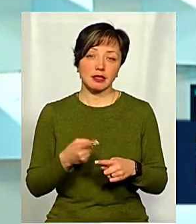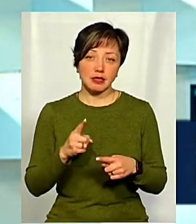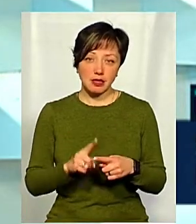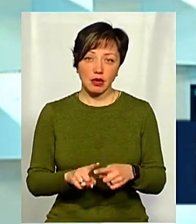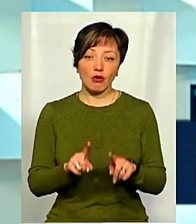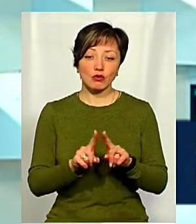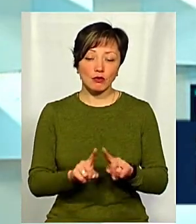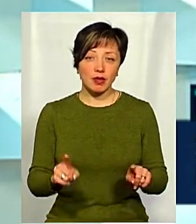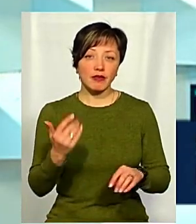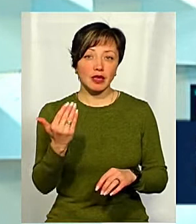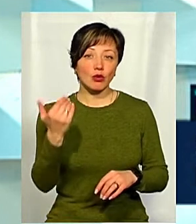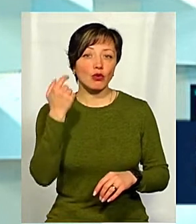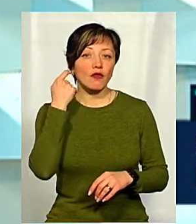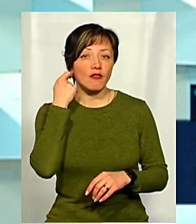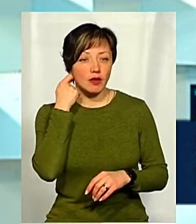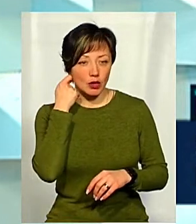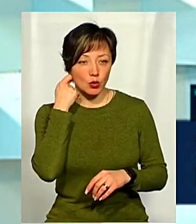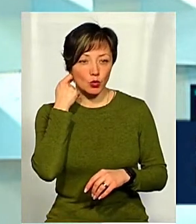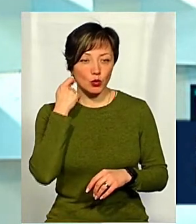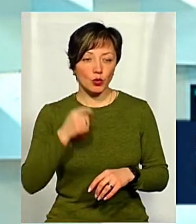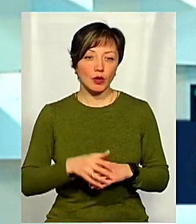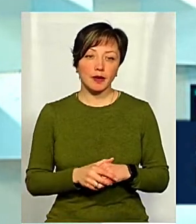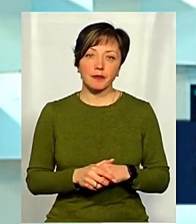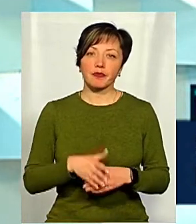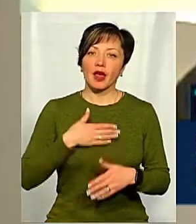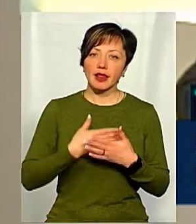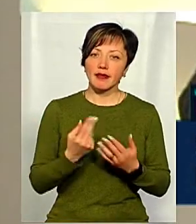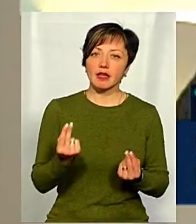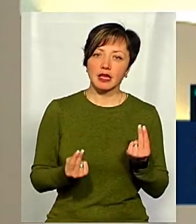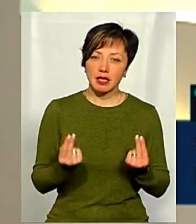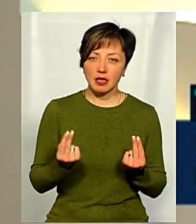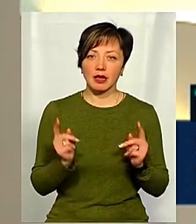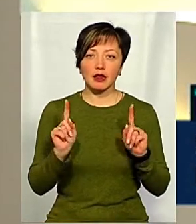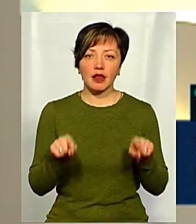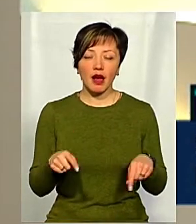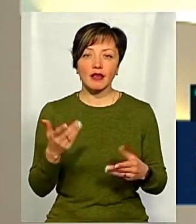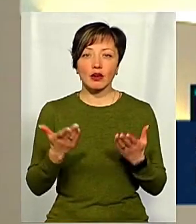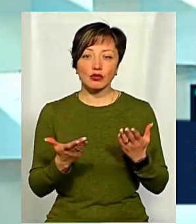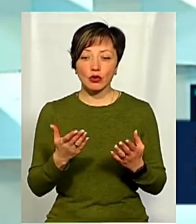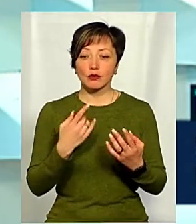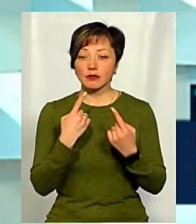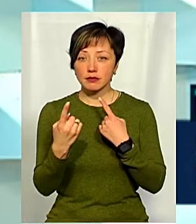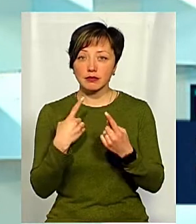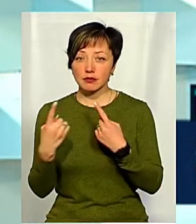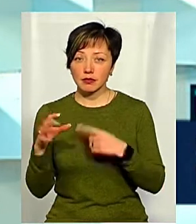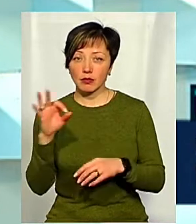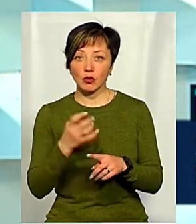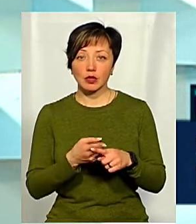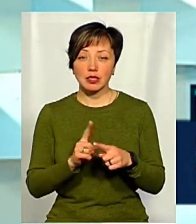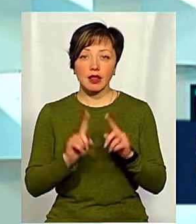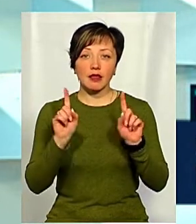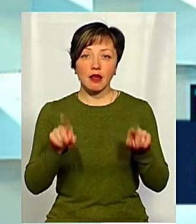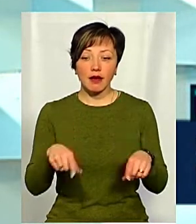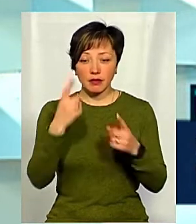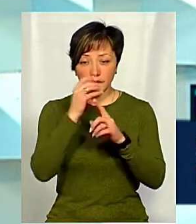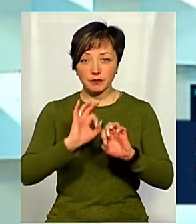особливістю їхнього віку. Активні ігри? Навіть якщо ми з ними говоримо про те, навіть